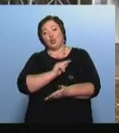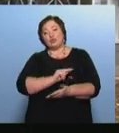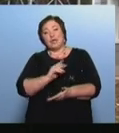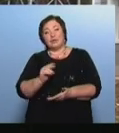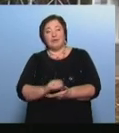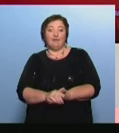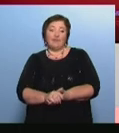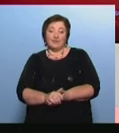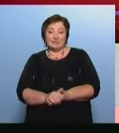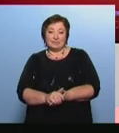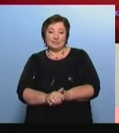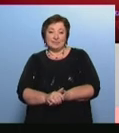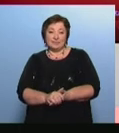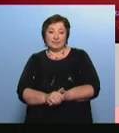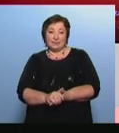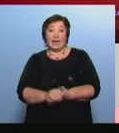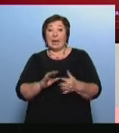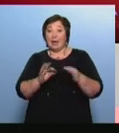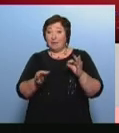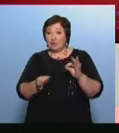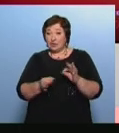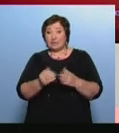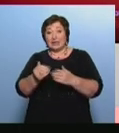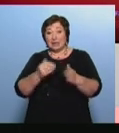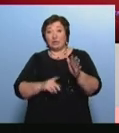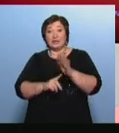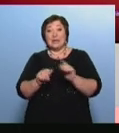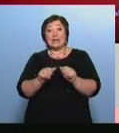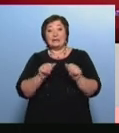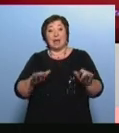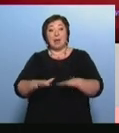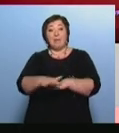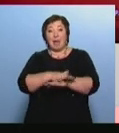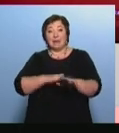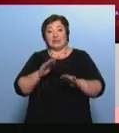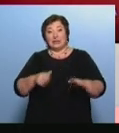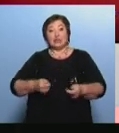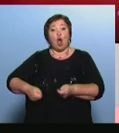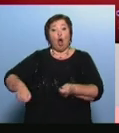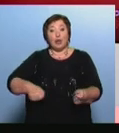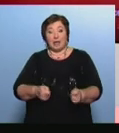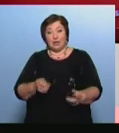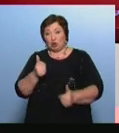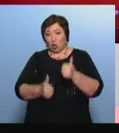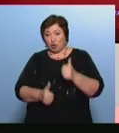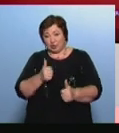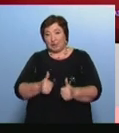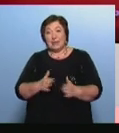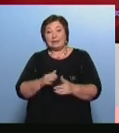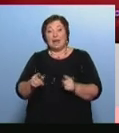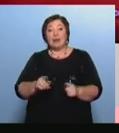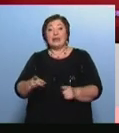новости В Ижевске накануне стартовал самый массовый детский хоккейный турнир в регионе За награды